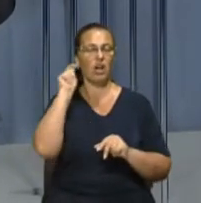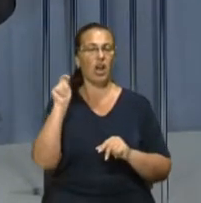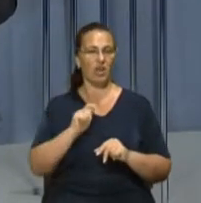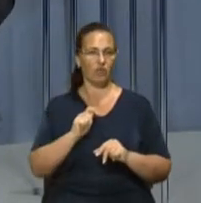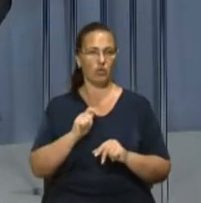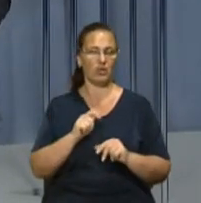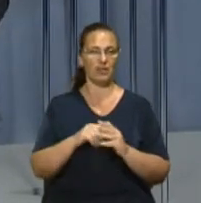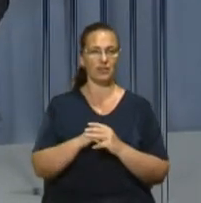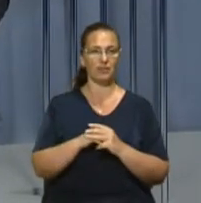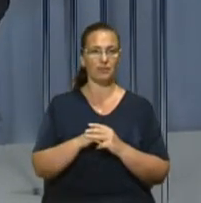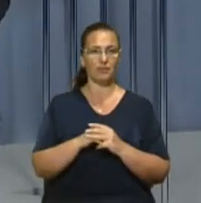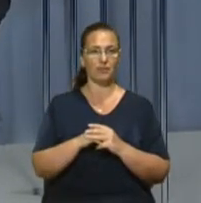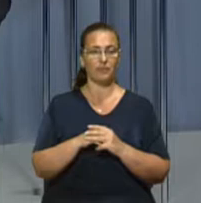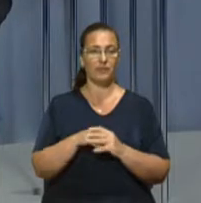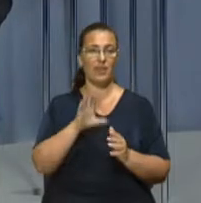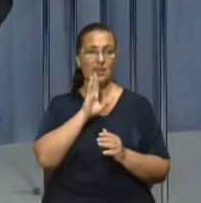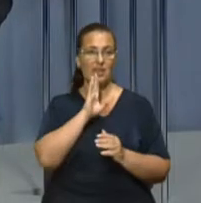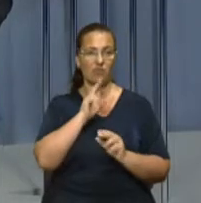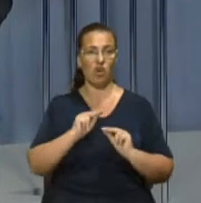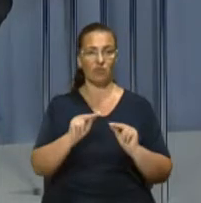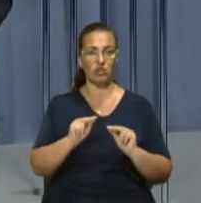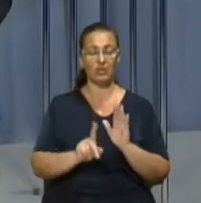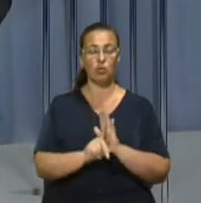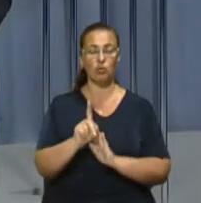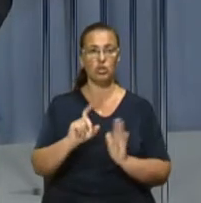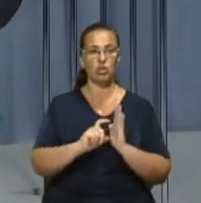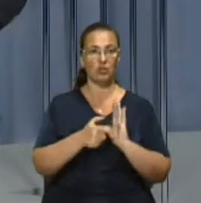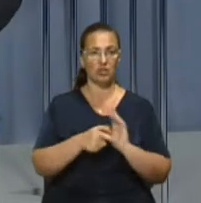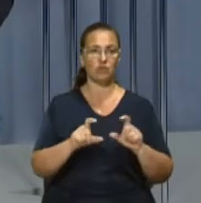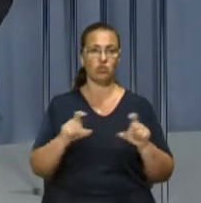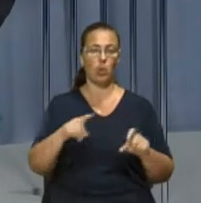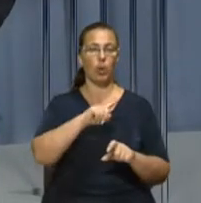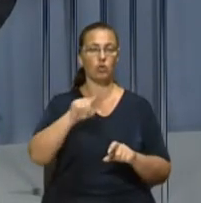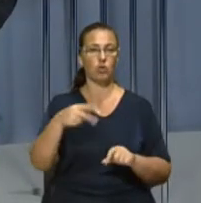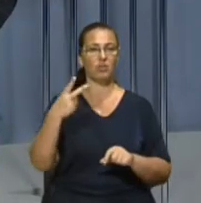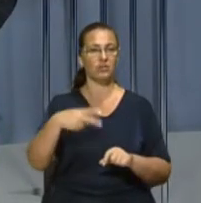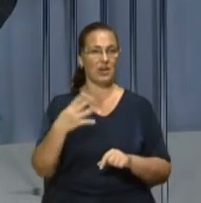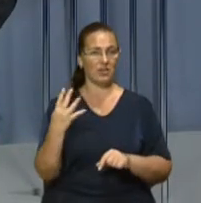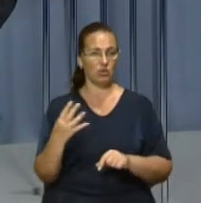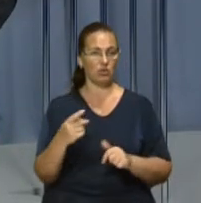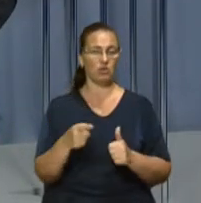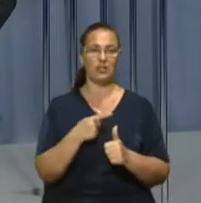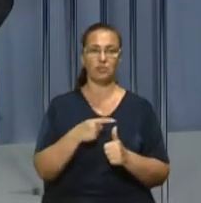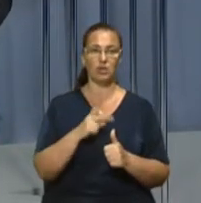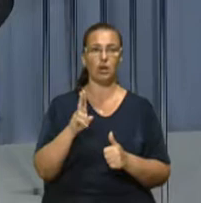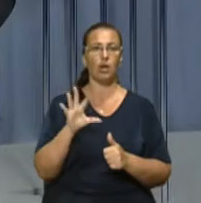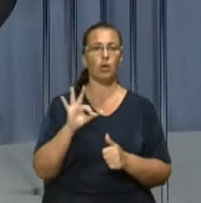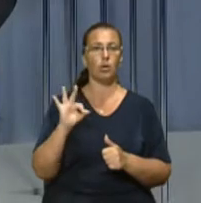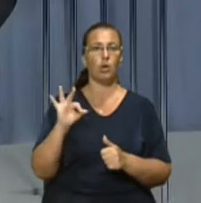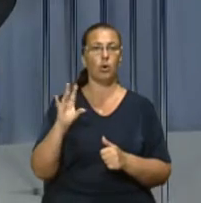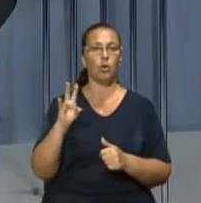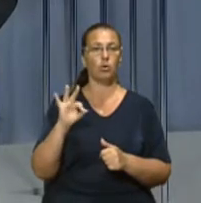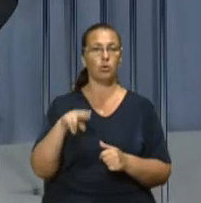Ukraine 2019. Олена Гальвіцька – вчителька початкових класів у школі номер 24 імені Марії Конопницької.